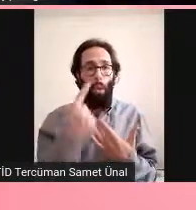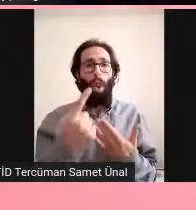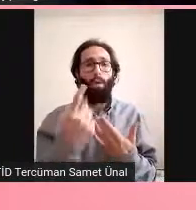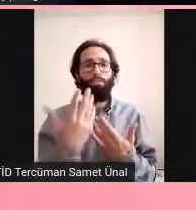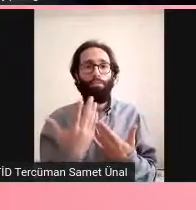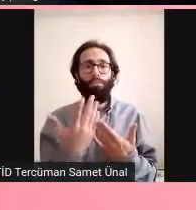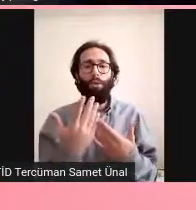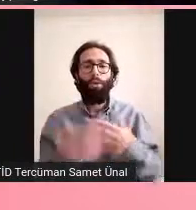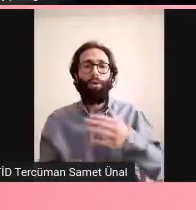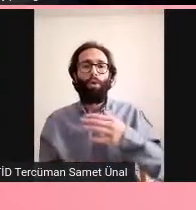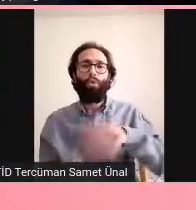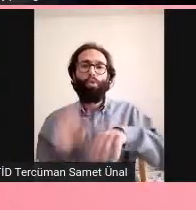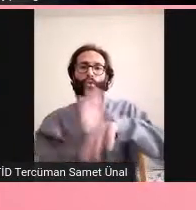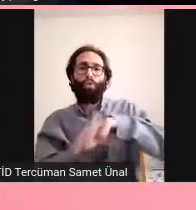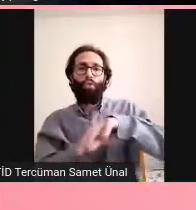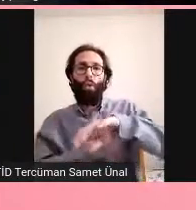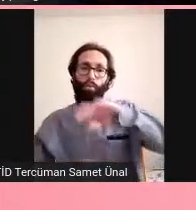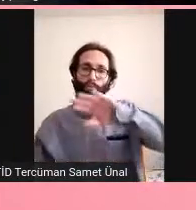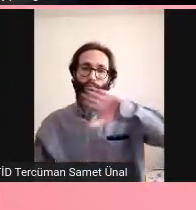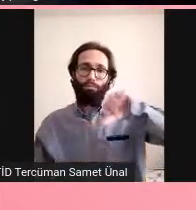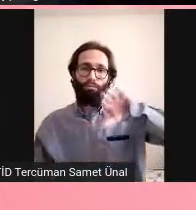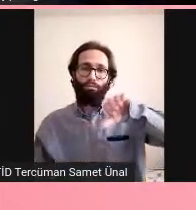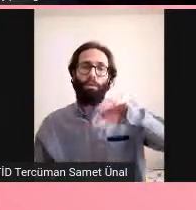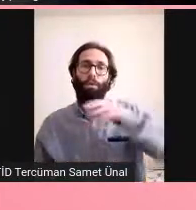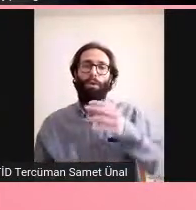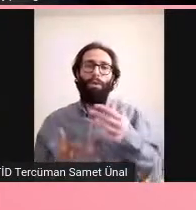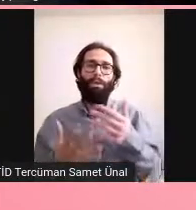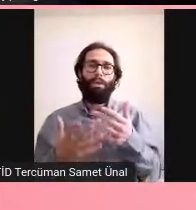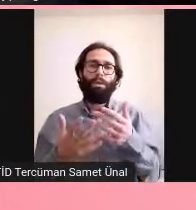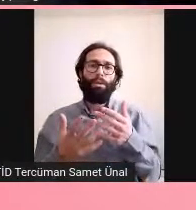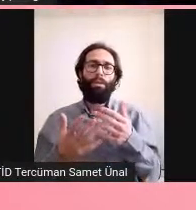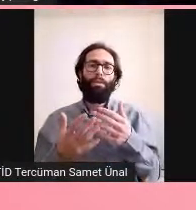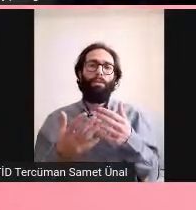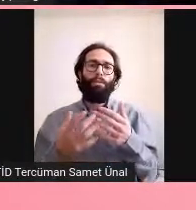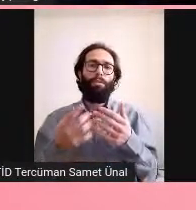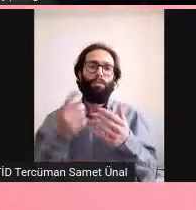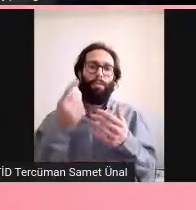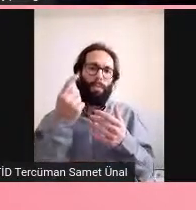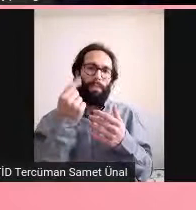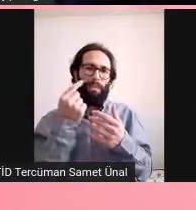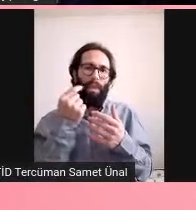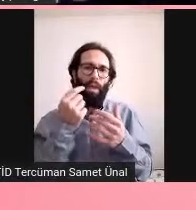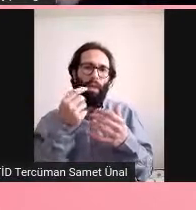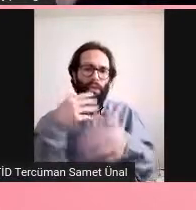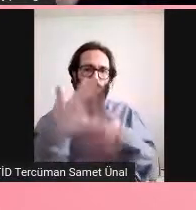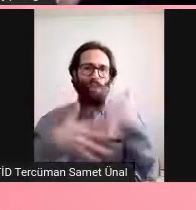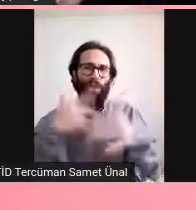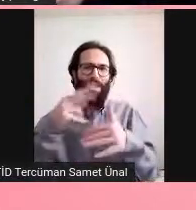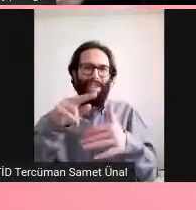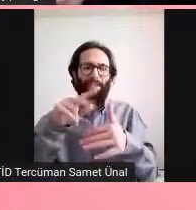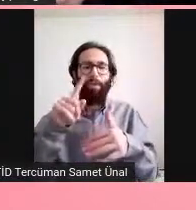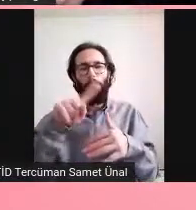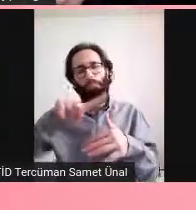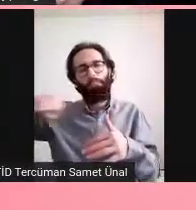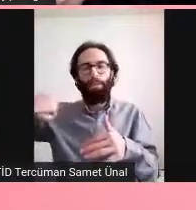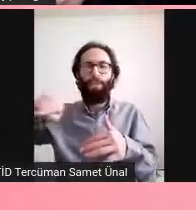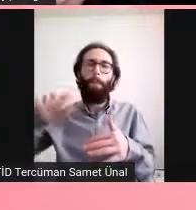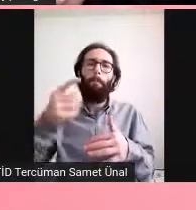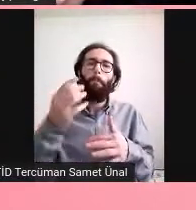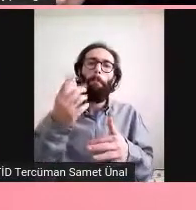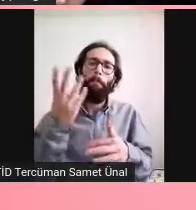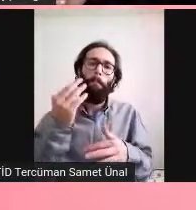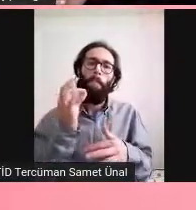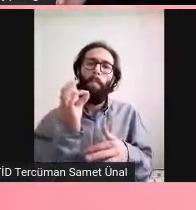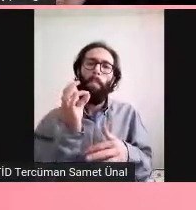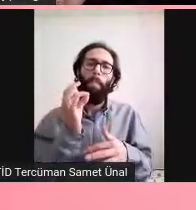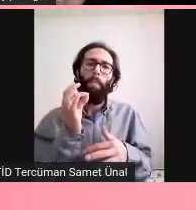Soldaki daha komplike sağdaki daha basit çizim. Üstten görünümüm. Nöronlar böyle şey halinde yerleşiyor.